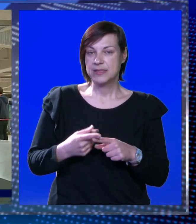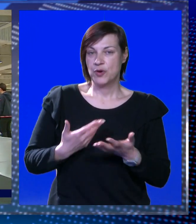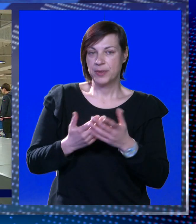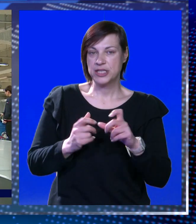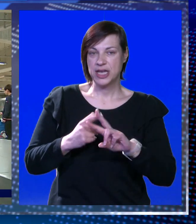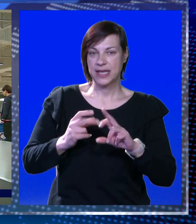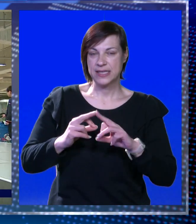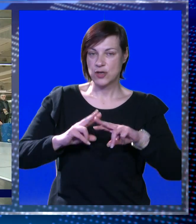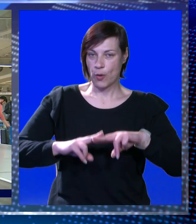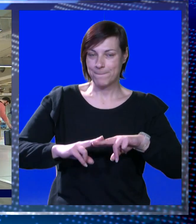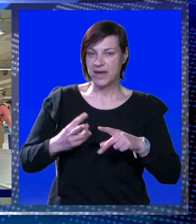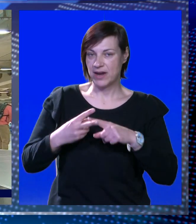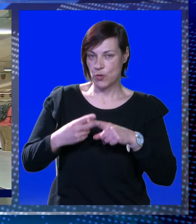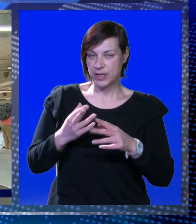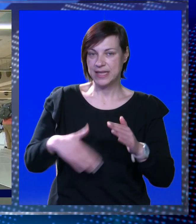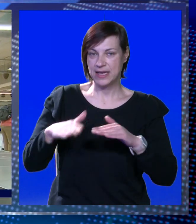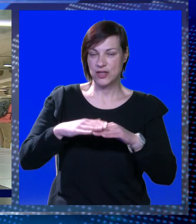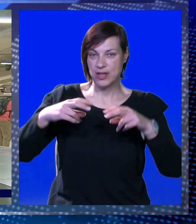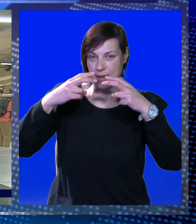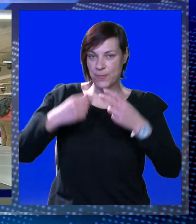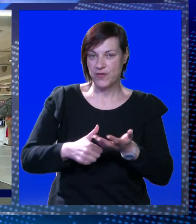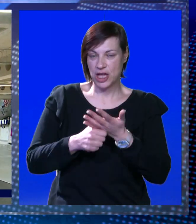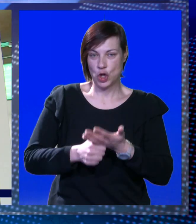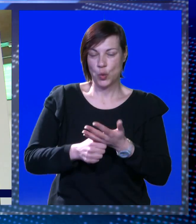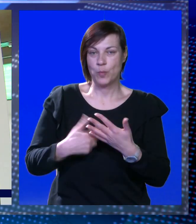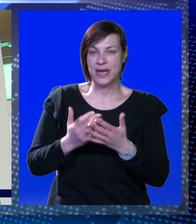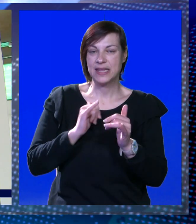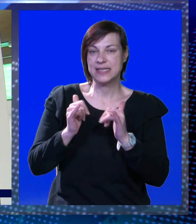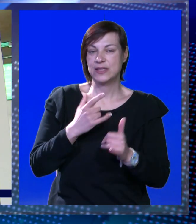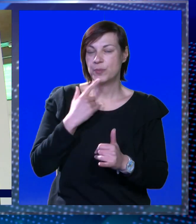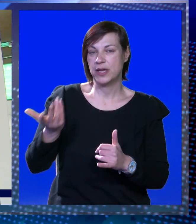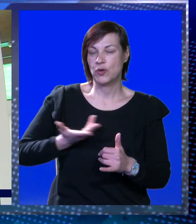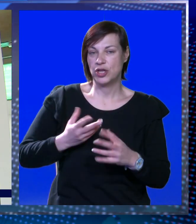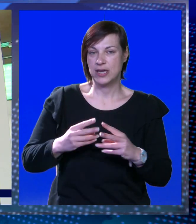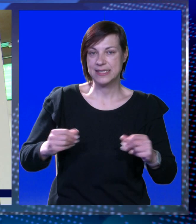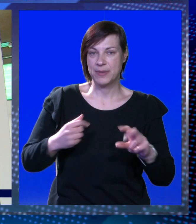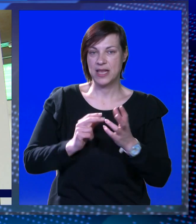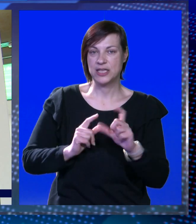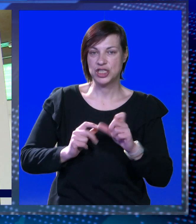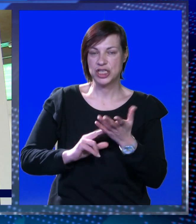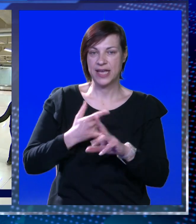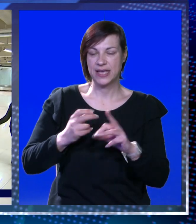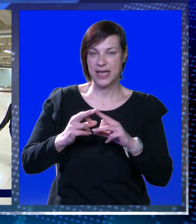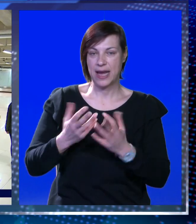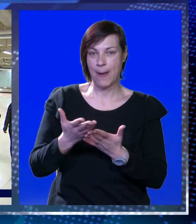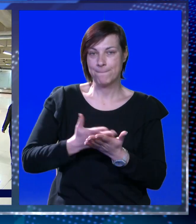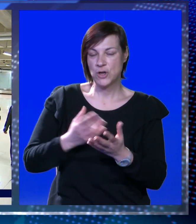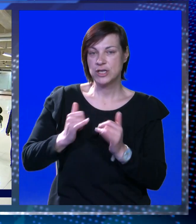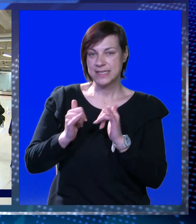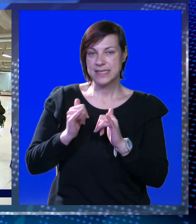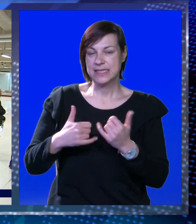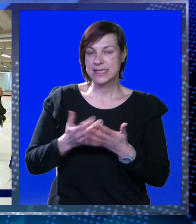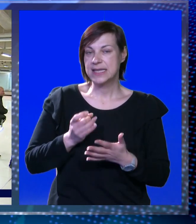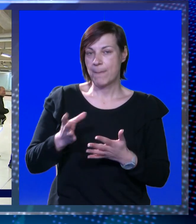Zbog primjene šengenskih pravila, to jeste ukidanje dodatnih provjera osobnih dokumenta za putnike koji stižu iza malja Šengena, proces iskrcaja